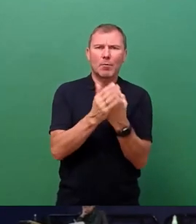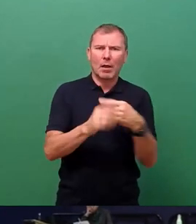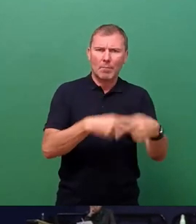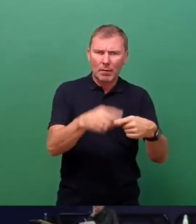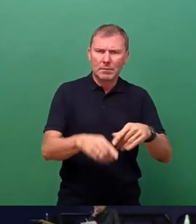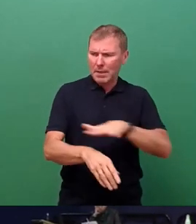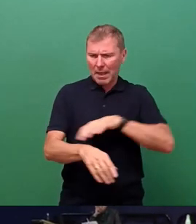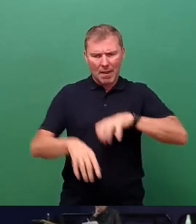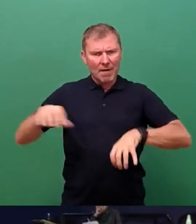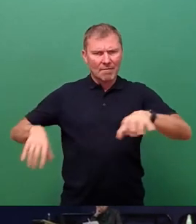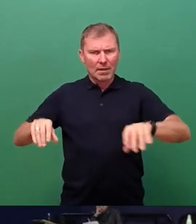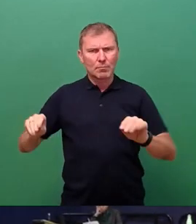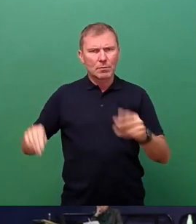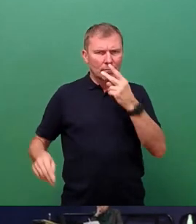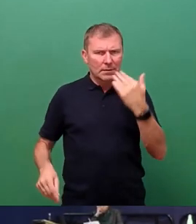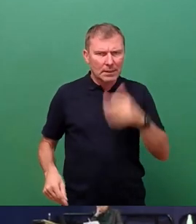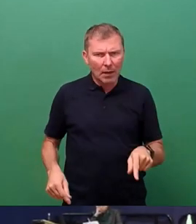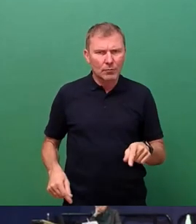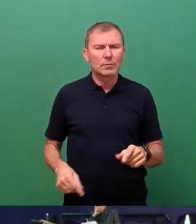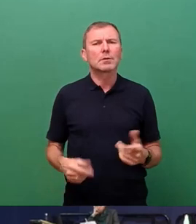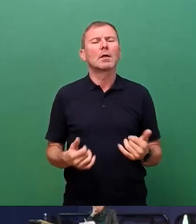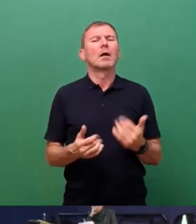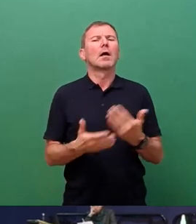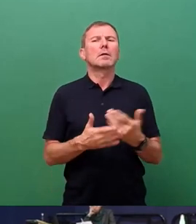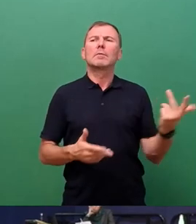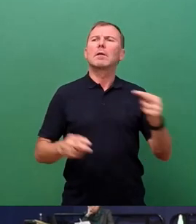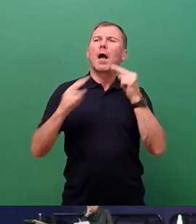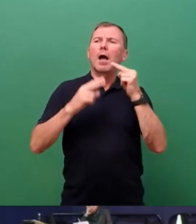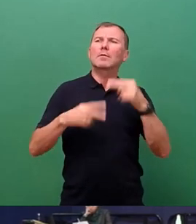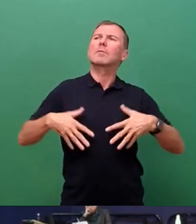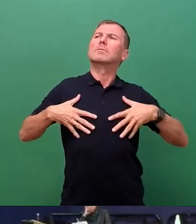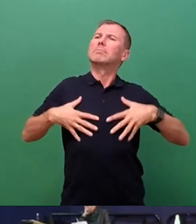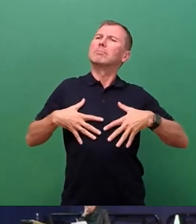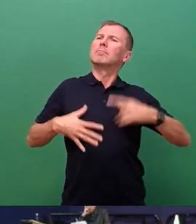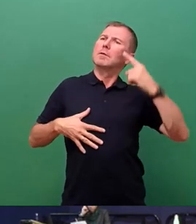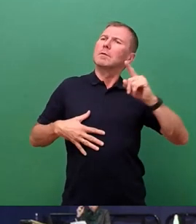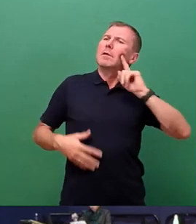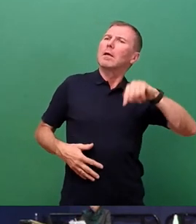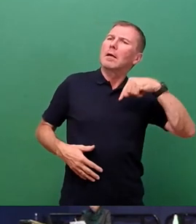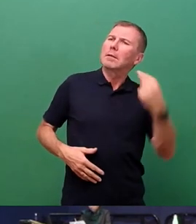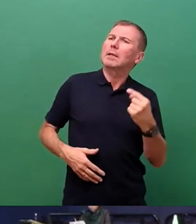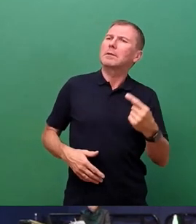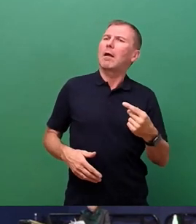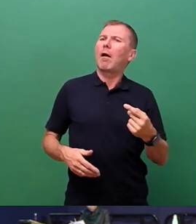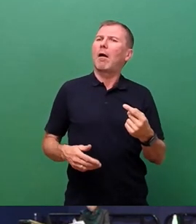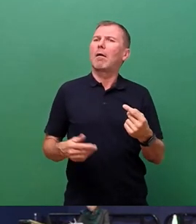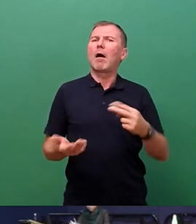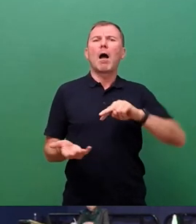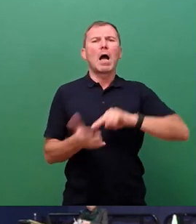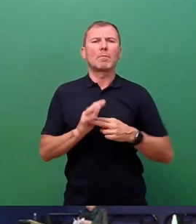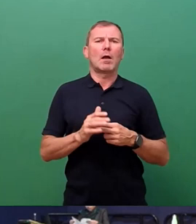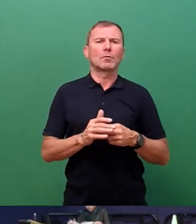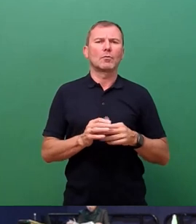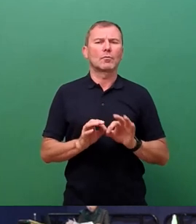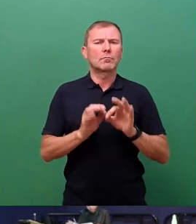dann aussehen oder nicht möglichen Flächennutzungen aussehen, einfach damit die Gastronomen in ihrer Personalwarn- und Umsatzplanung ins nächste Jahr gehen